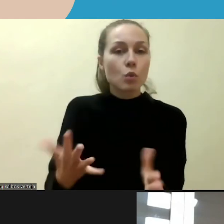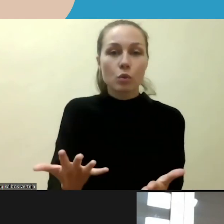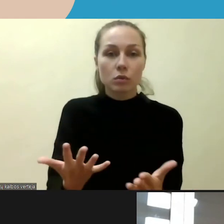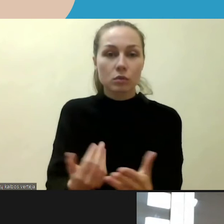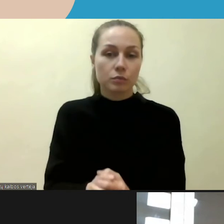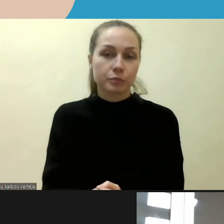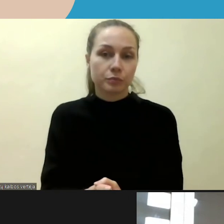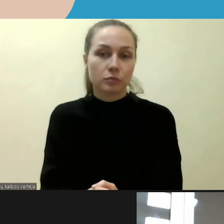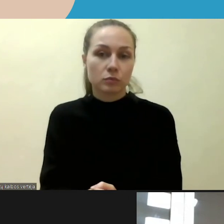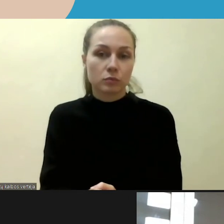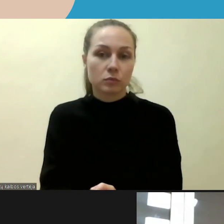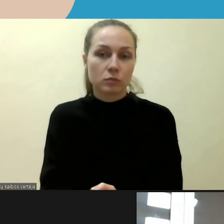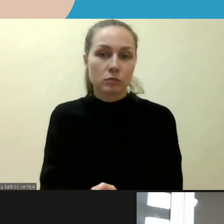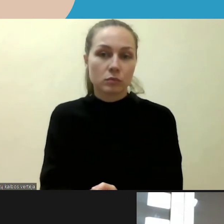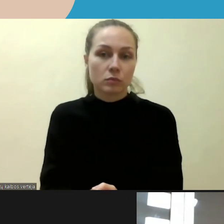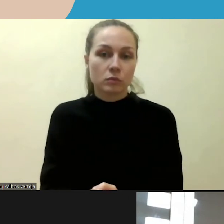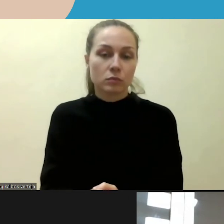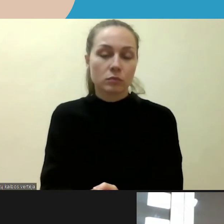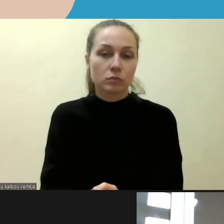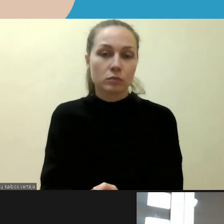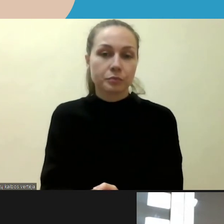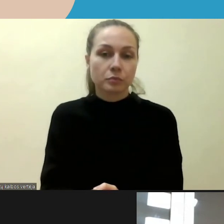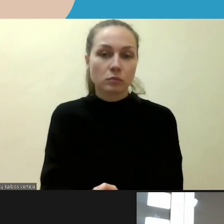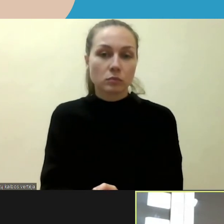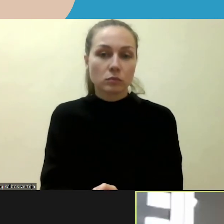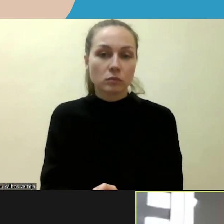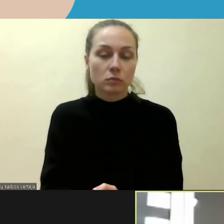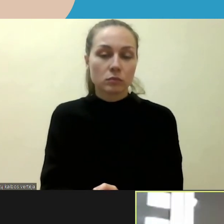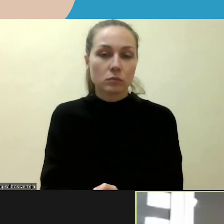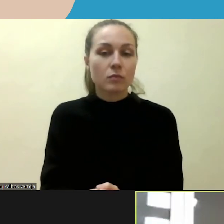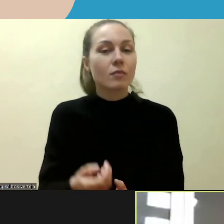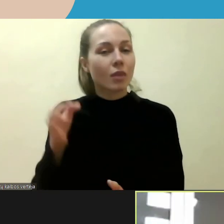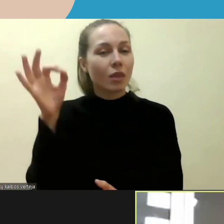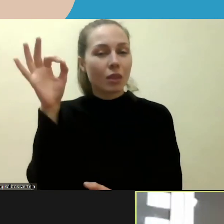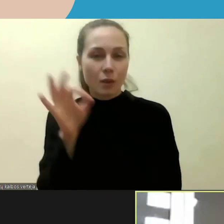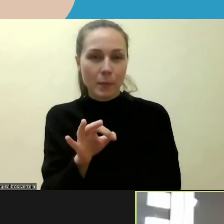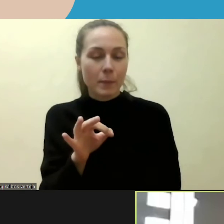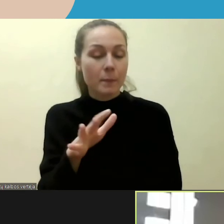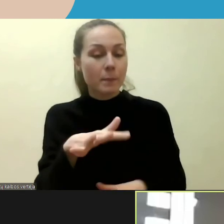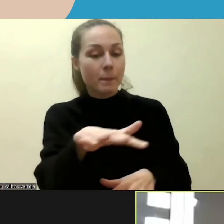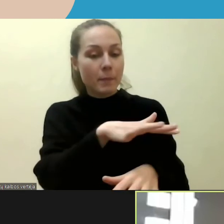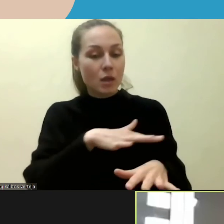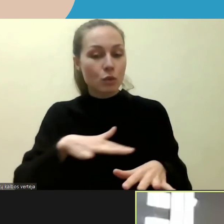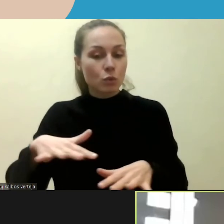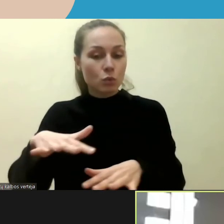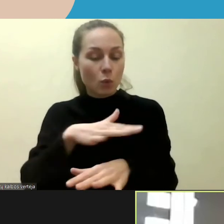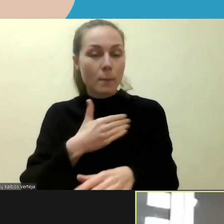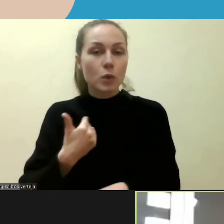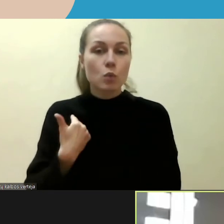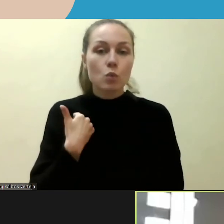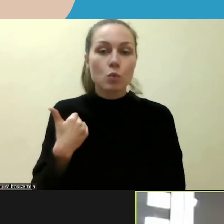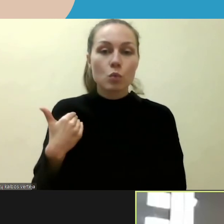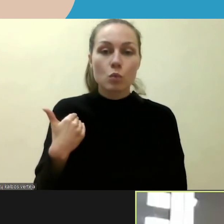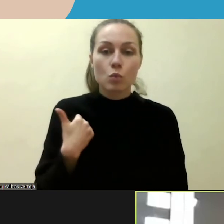konstatavimų problemų? Tai iš tikrųjų dažniausiai bendruomenės norėtų šalia